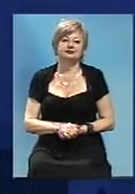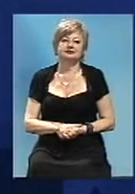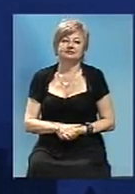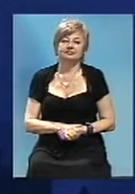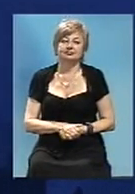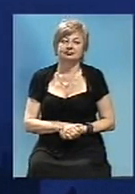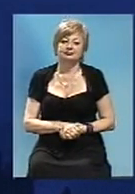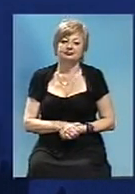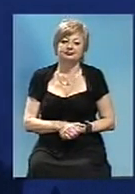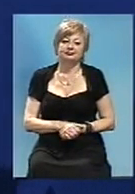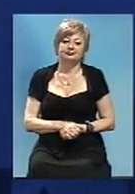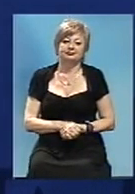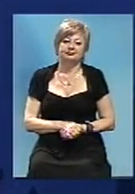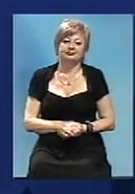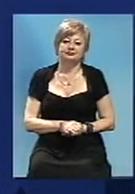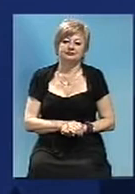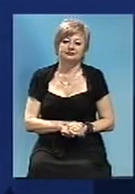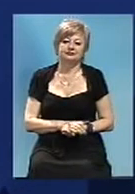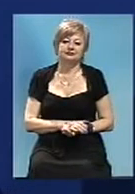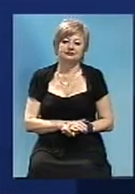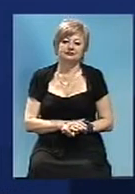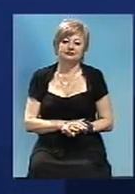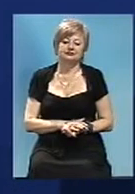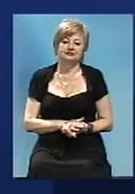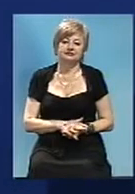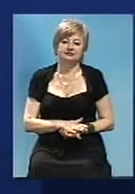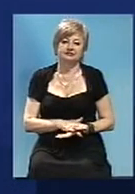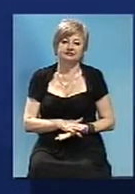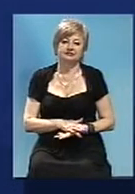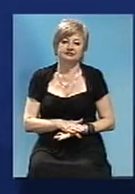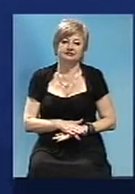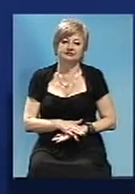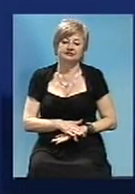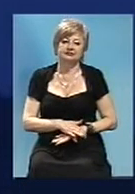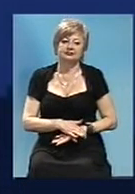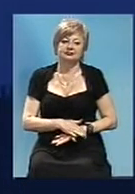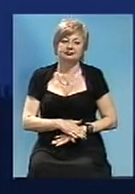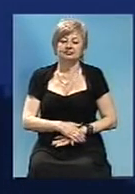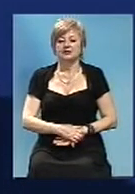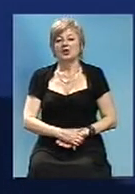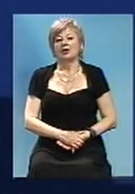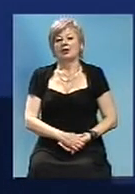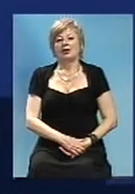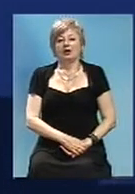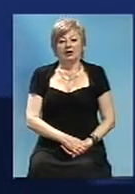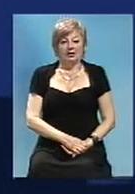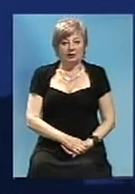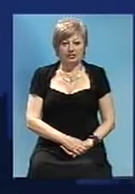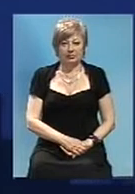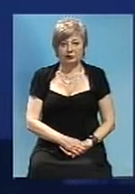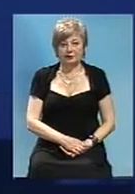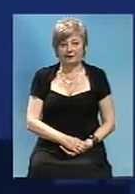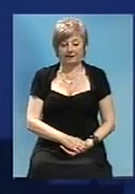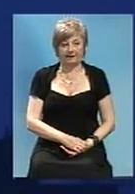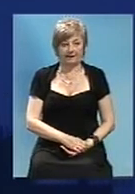2014-го года с днішними дорогами в ОТГ. Они стали намного більше проїздними. Центральні решають